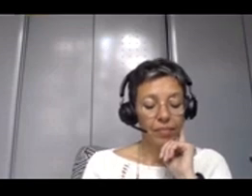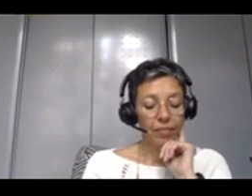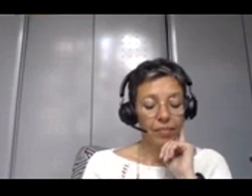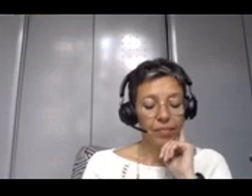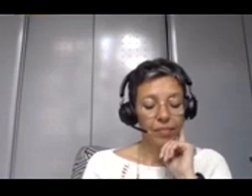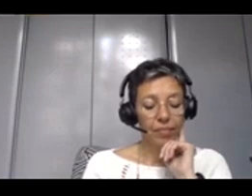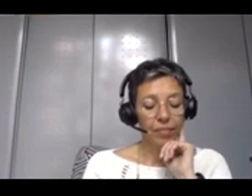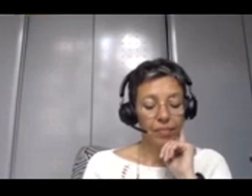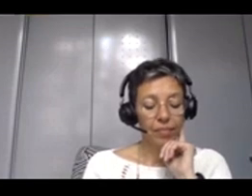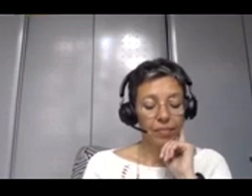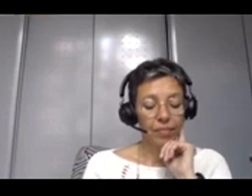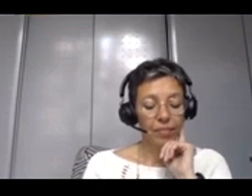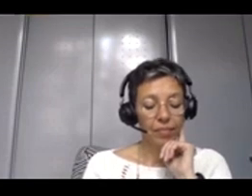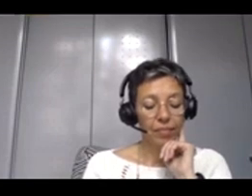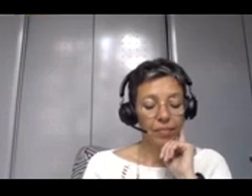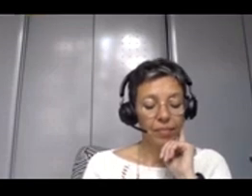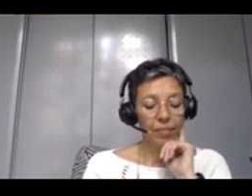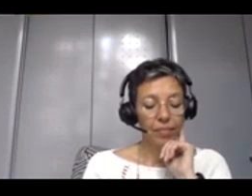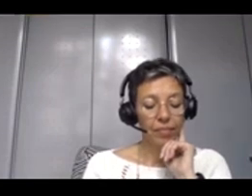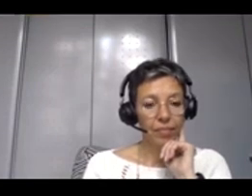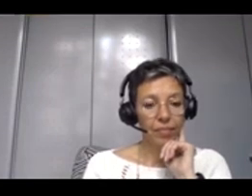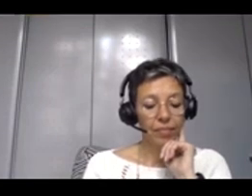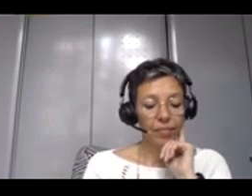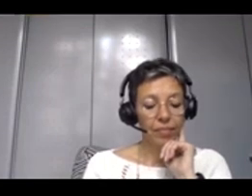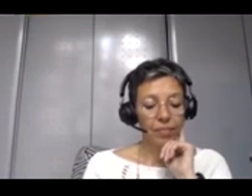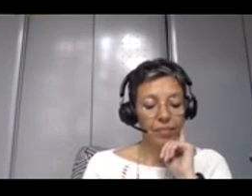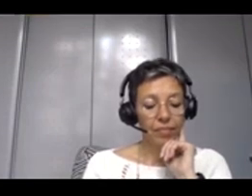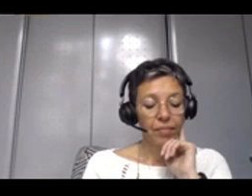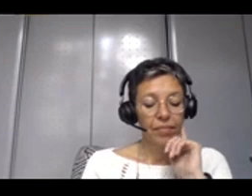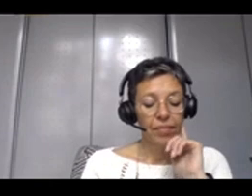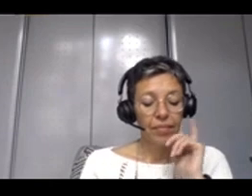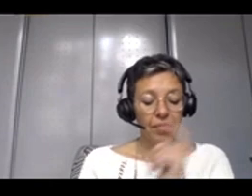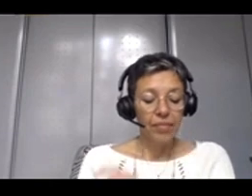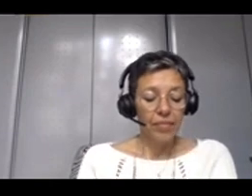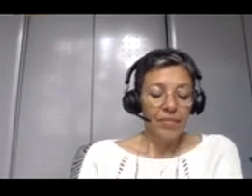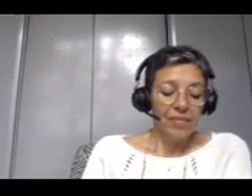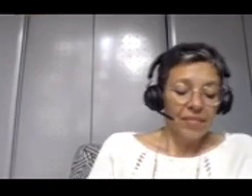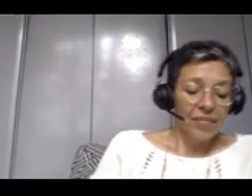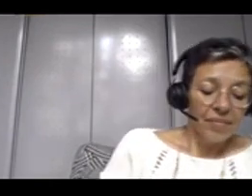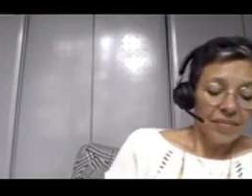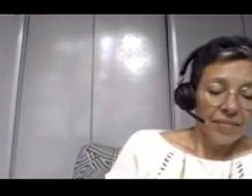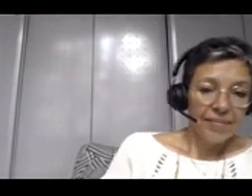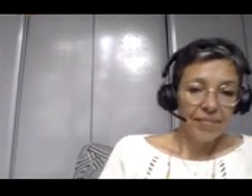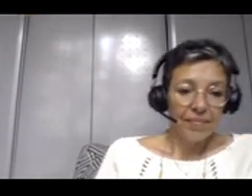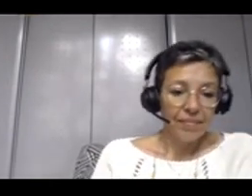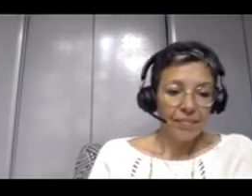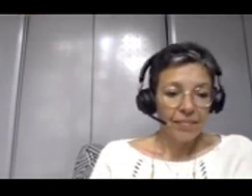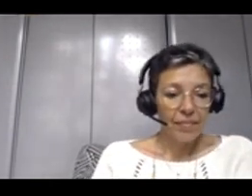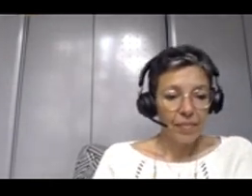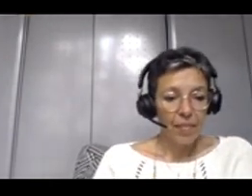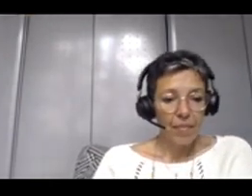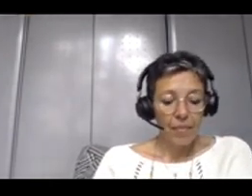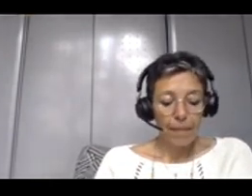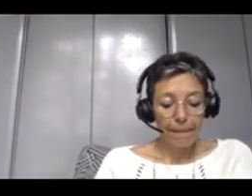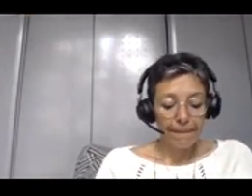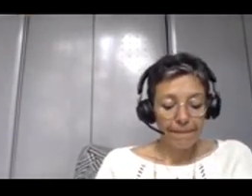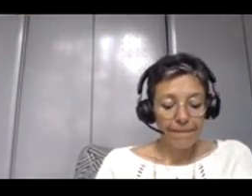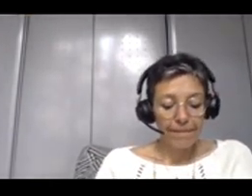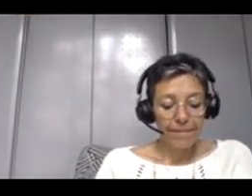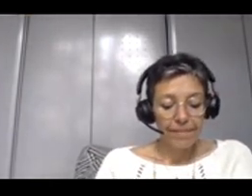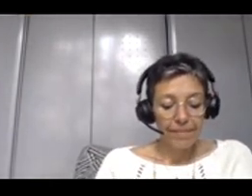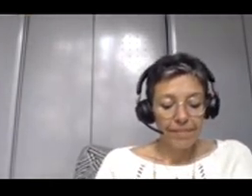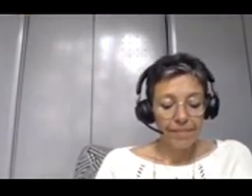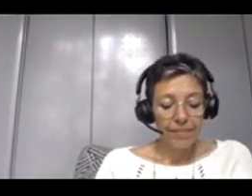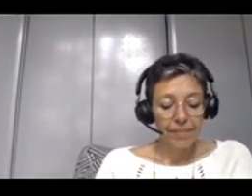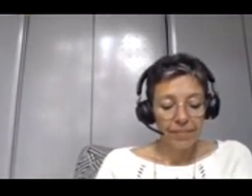les jeux d'acteurs tels que les présente la norme, vous arrivez dessus. Donc, vous avez des parties pour le jeu d'acteurs, une